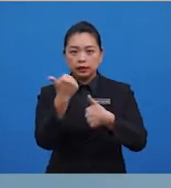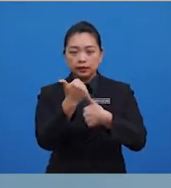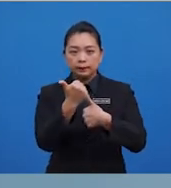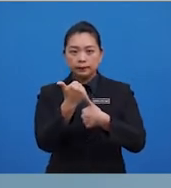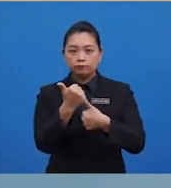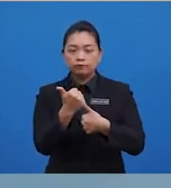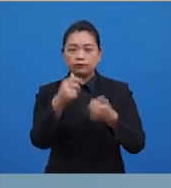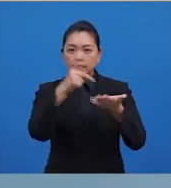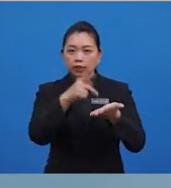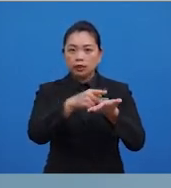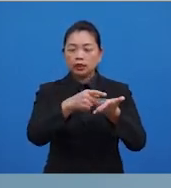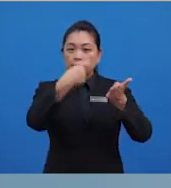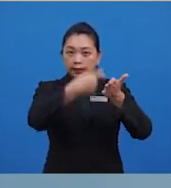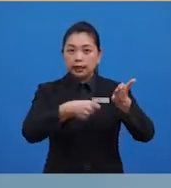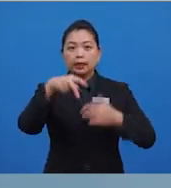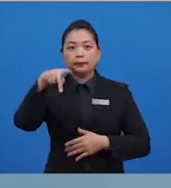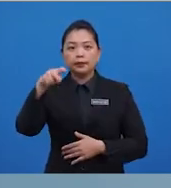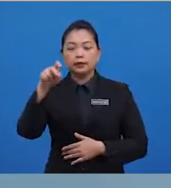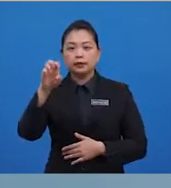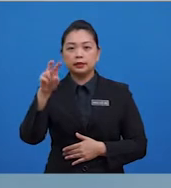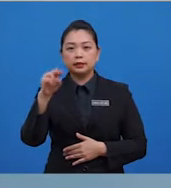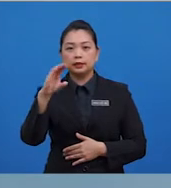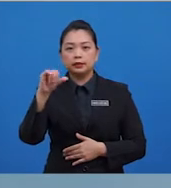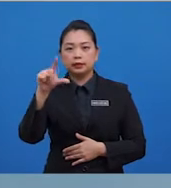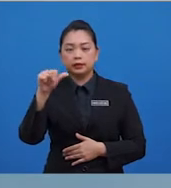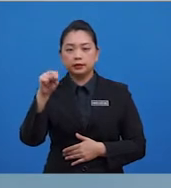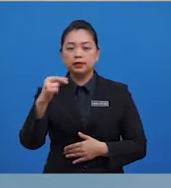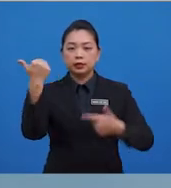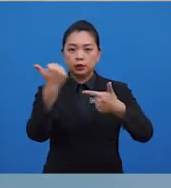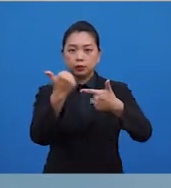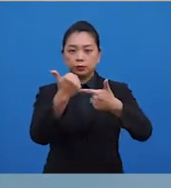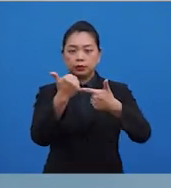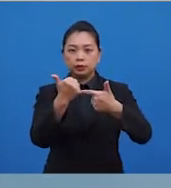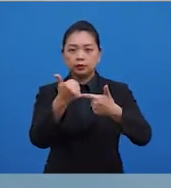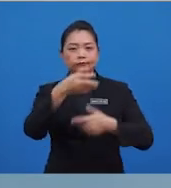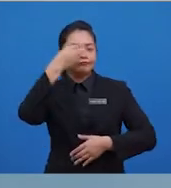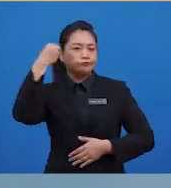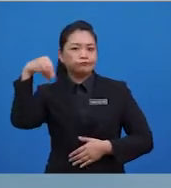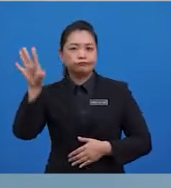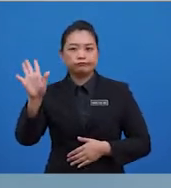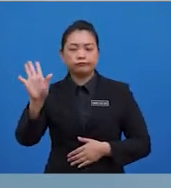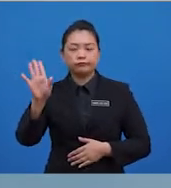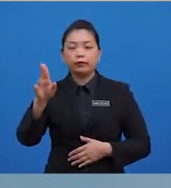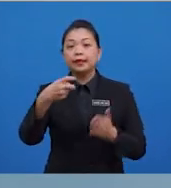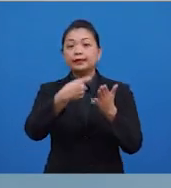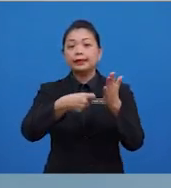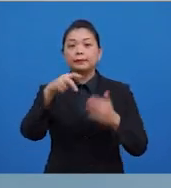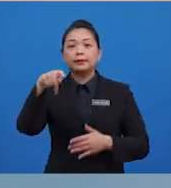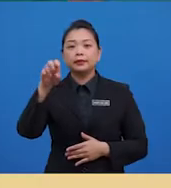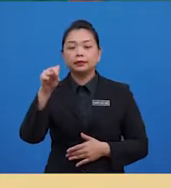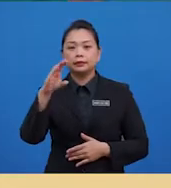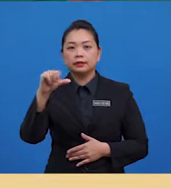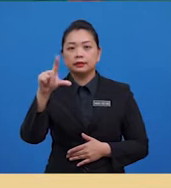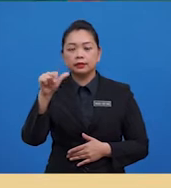mengambil kira nilai pencelan. Dan yang kedua, mengabaikan nilai pencelan.